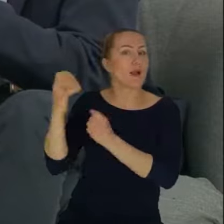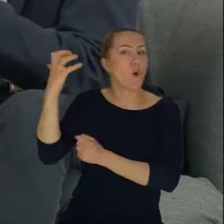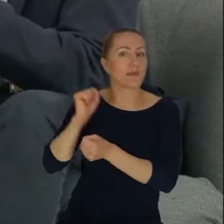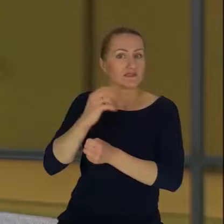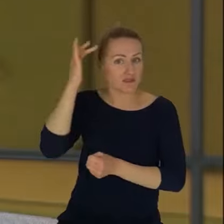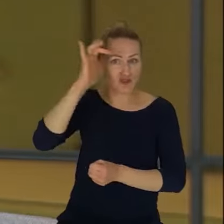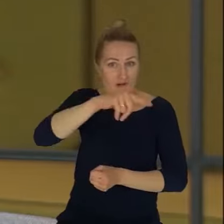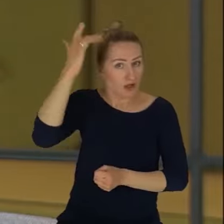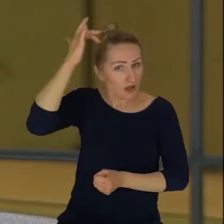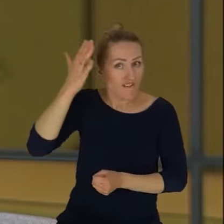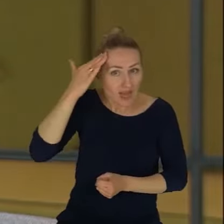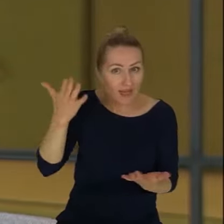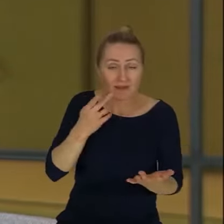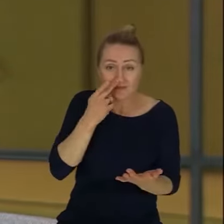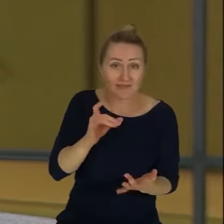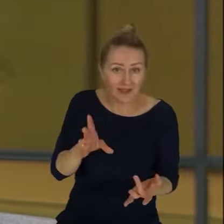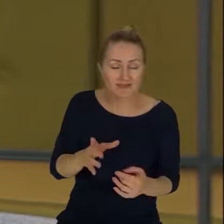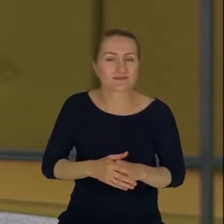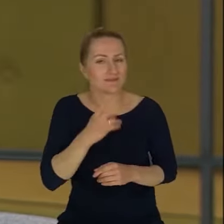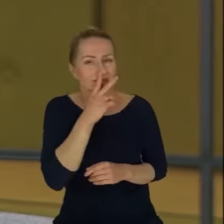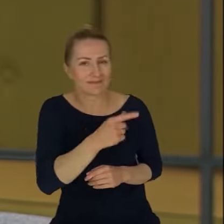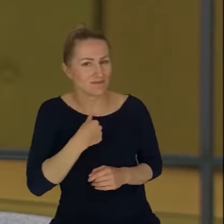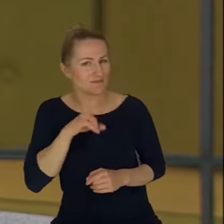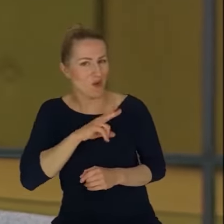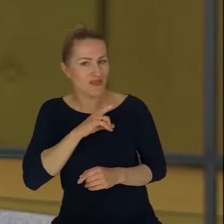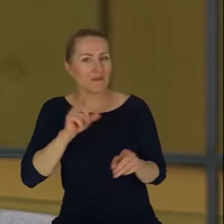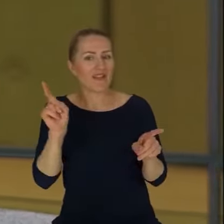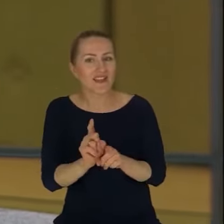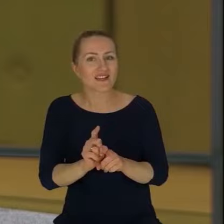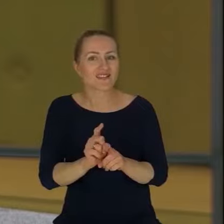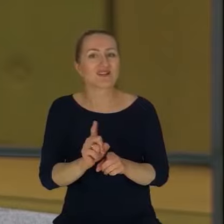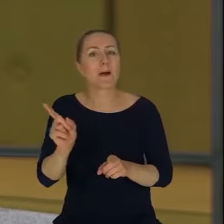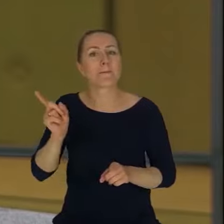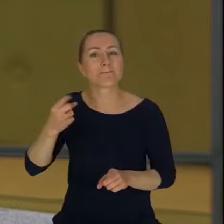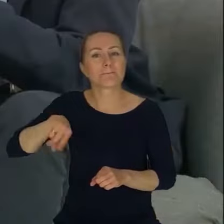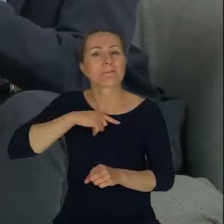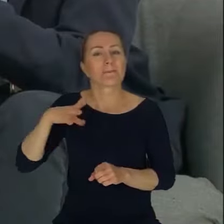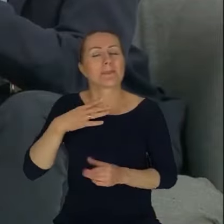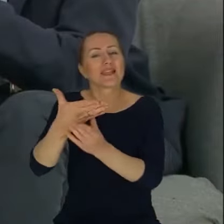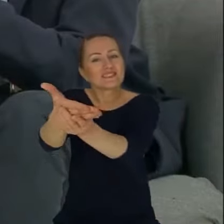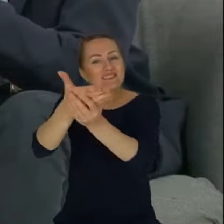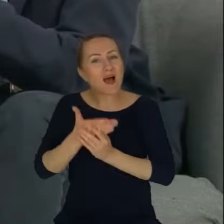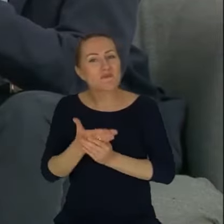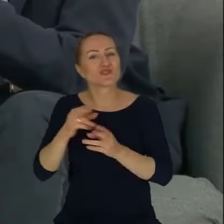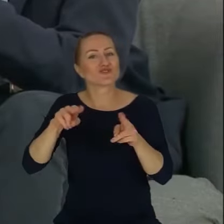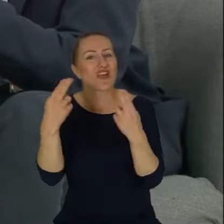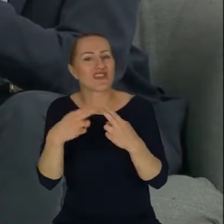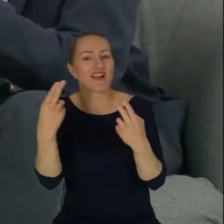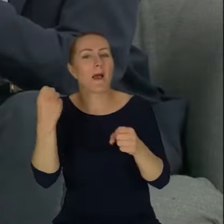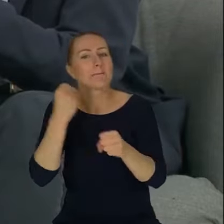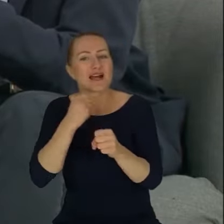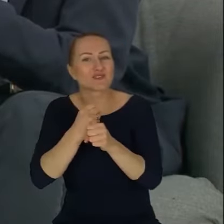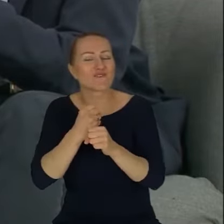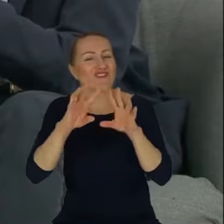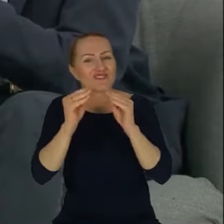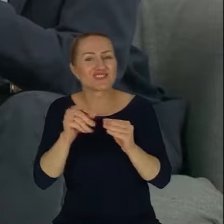Bardzo podobało mi się to, co powiedziałaś. Zaprosiliśmy naszych dziennikarzy do biura. Pracowników wszystkich, nie tylko dziennikarzy. Nie, ja pracowałem